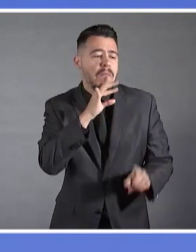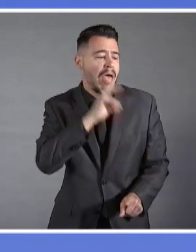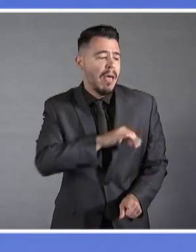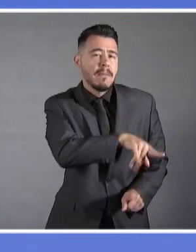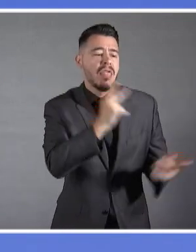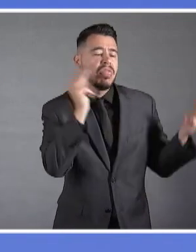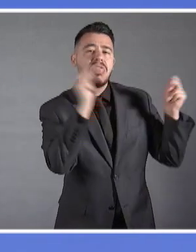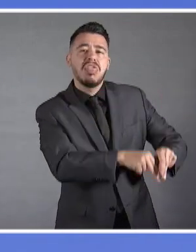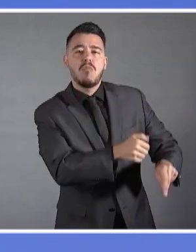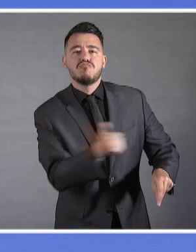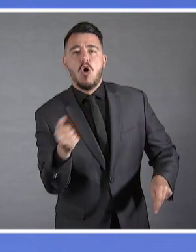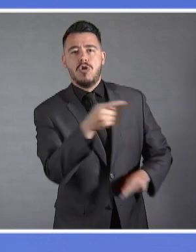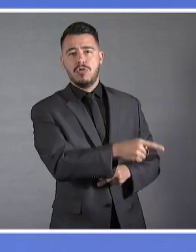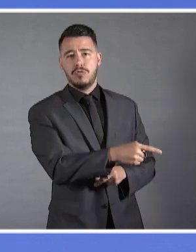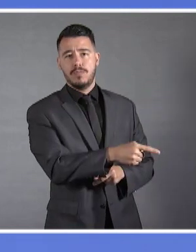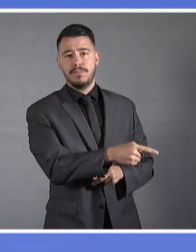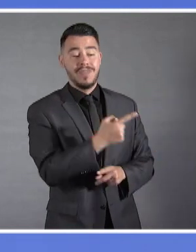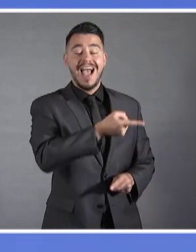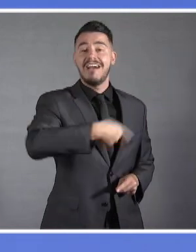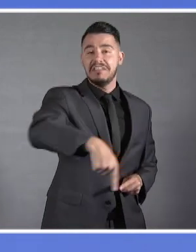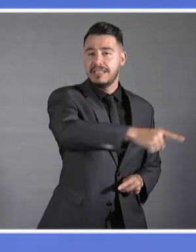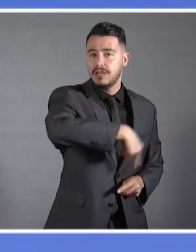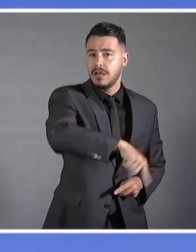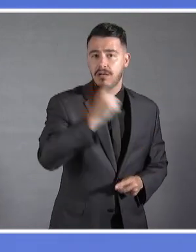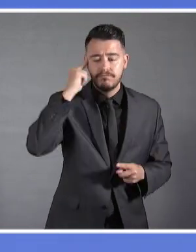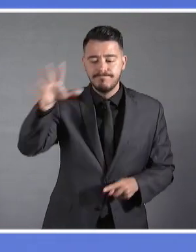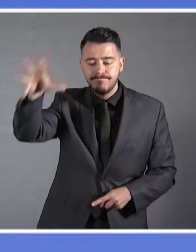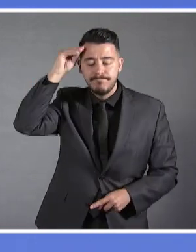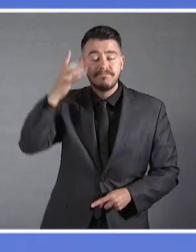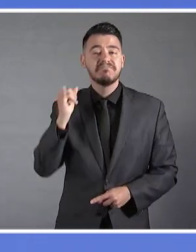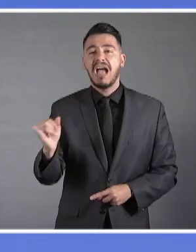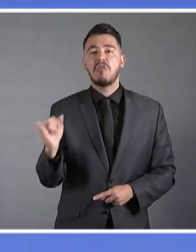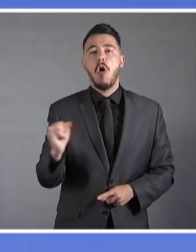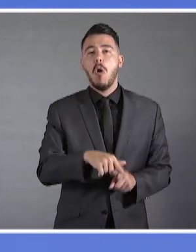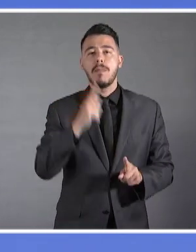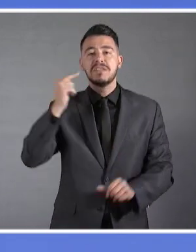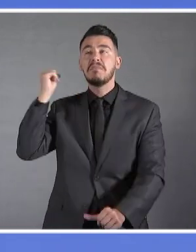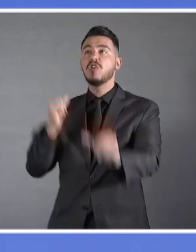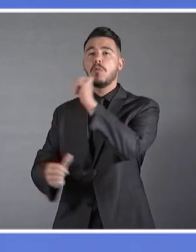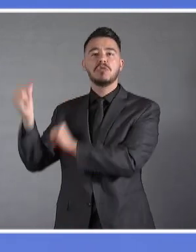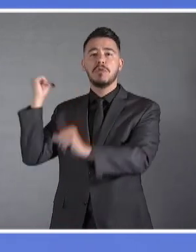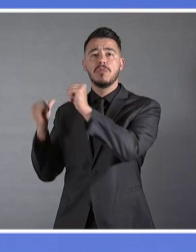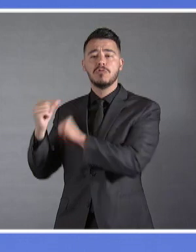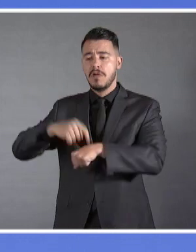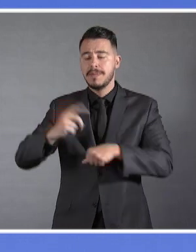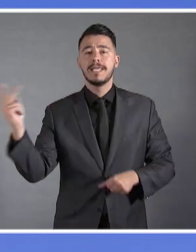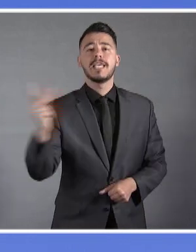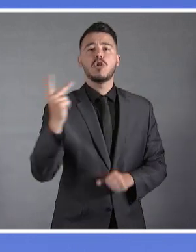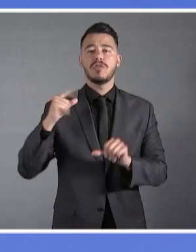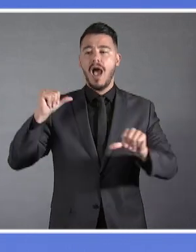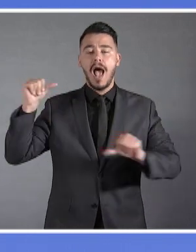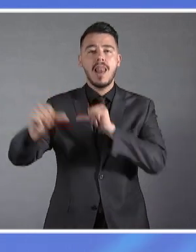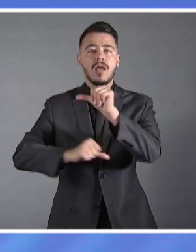Δεν έχουν αντιληφθεί ότι οι κεροί άλλαξαν. Άλλαξαν οι κοινωνίες, αλλά δεν